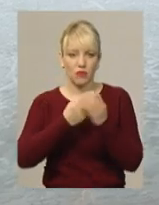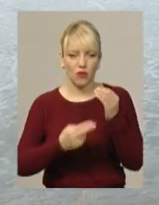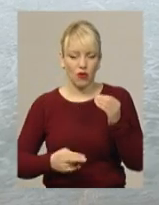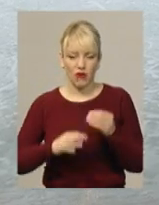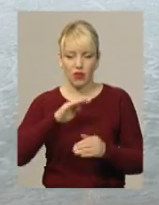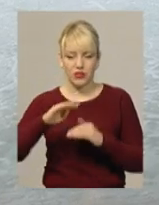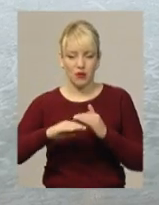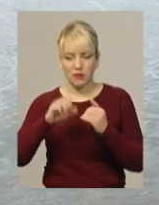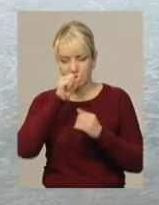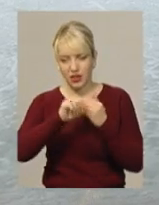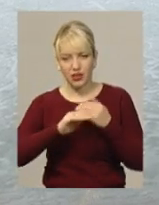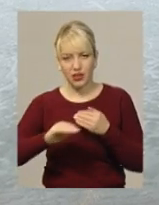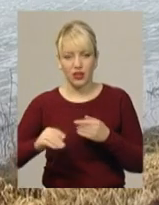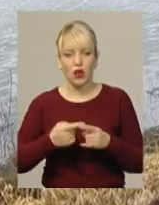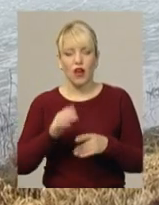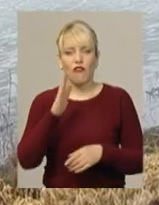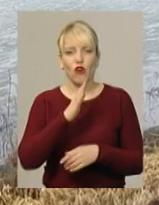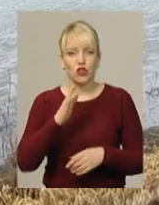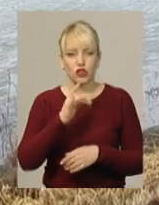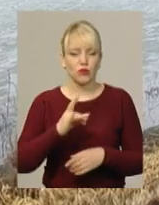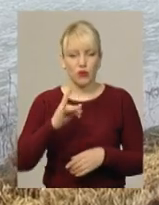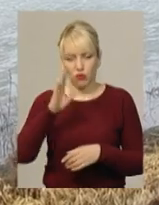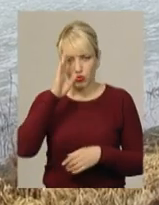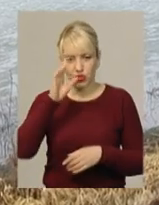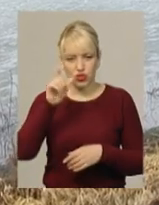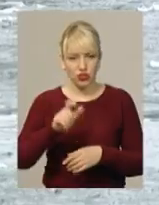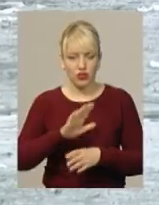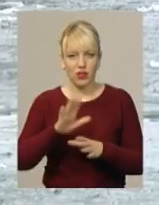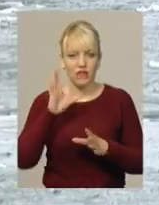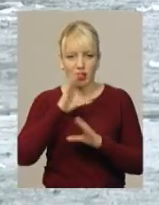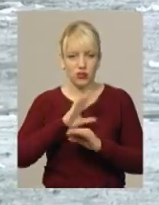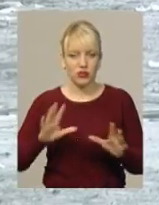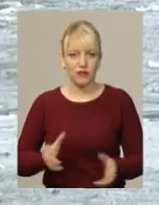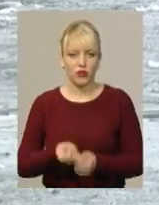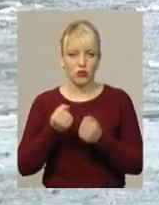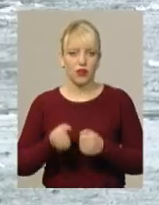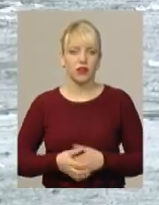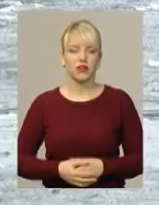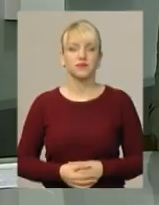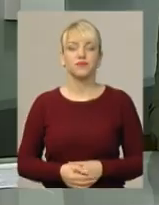районі одного із таких врятувати не вдалося. Надія Драганчук, Олександр Горішевський, новини, Поділяцентр.